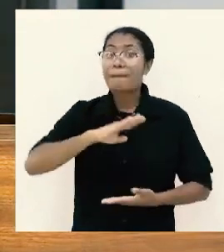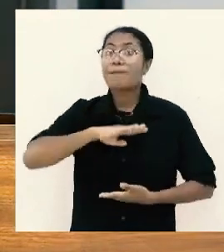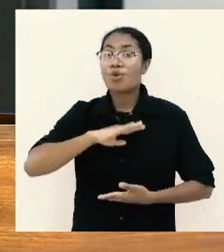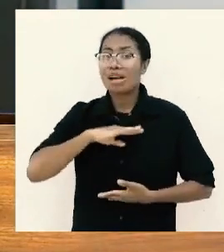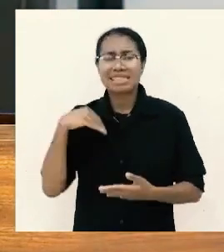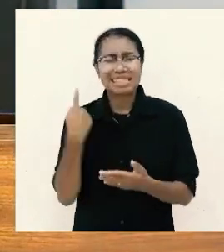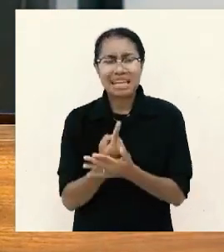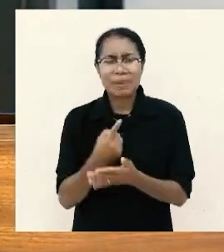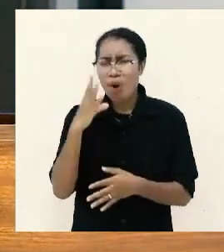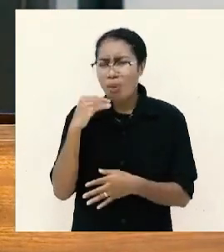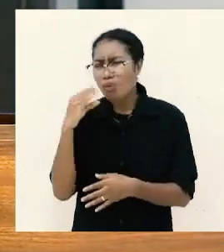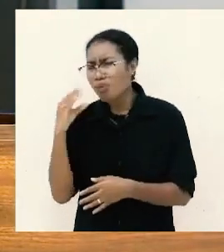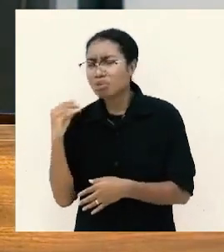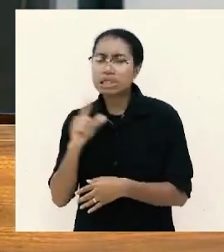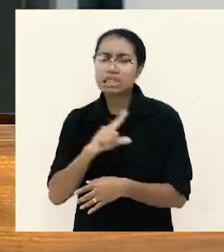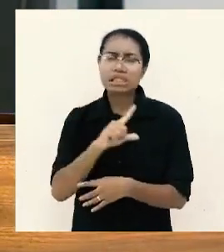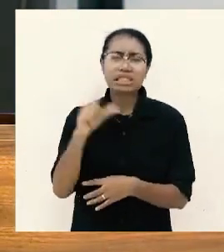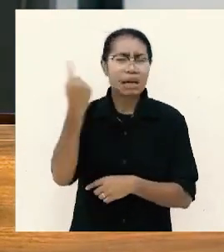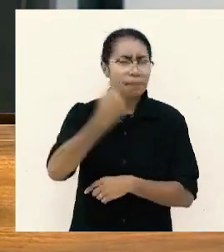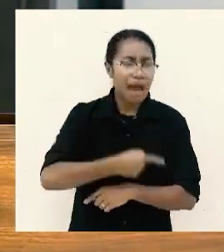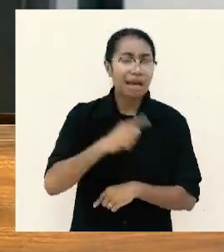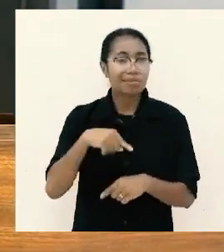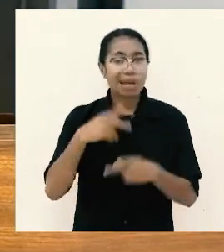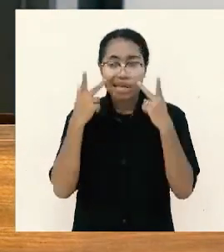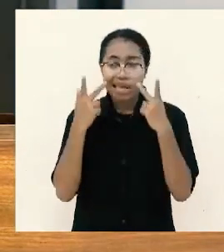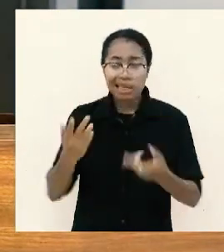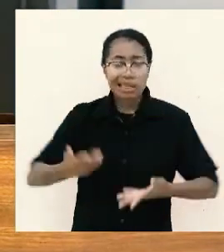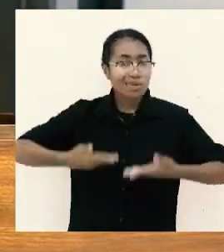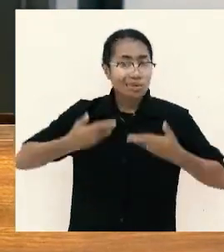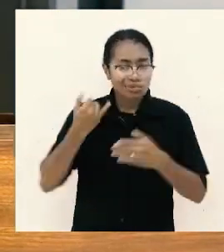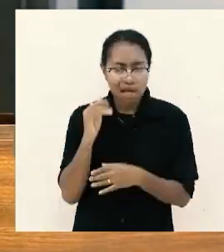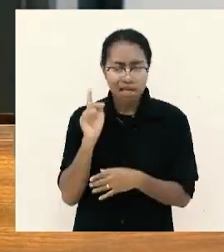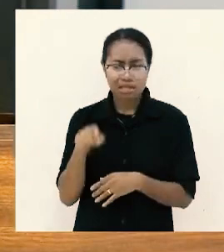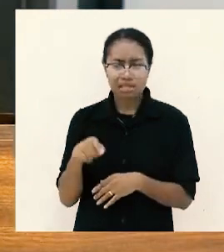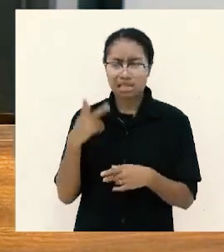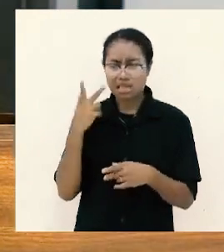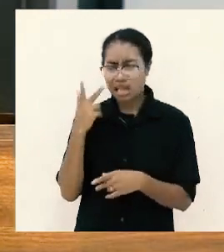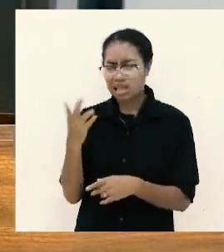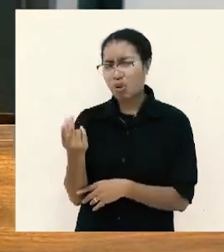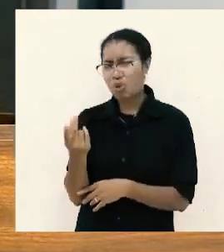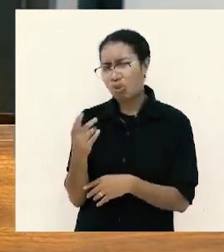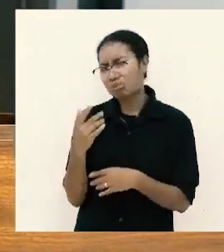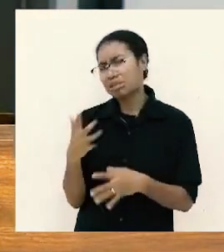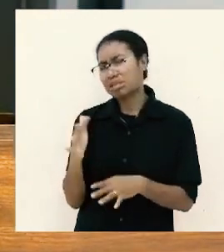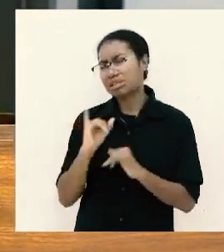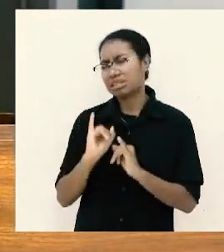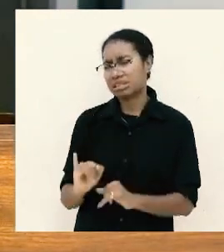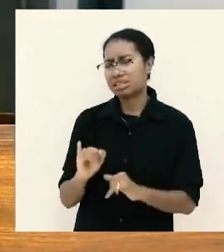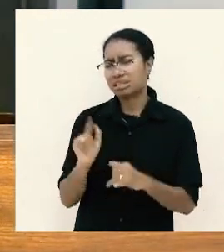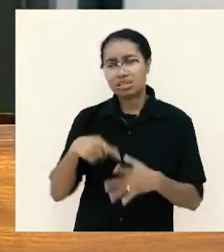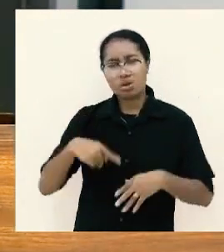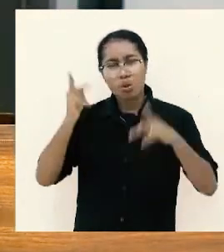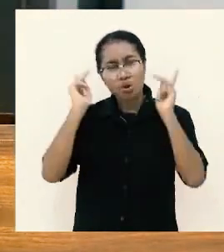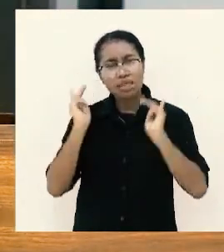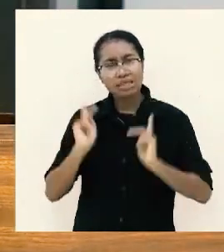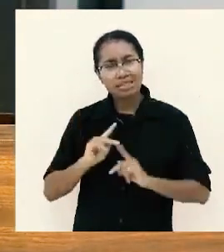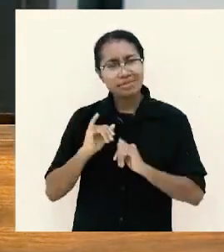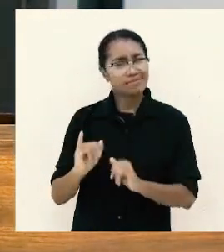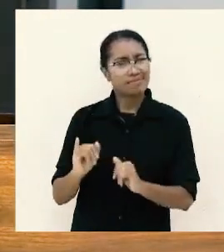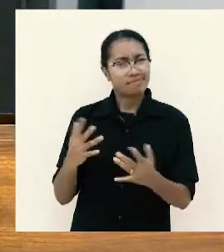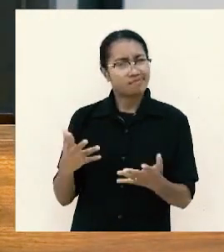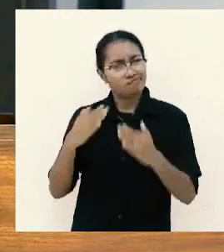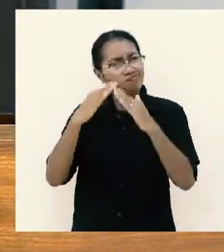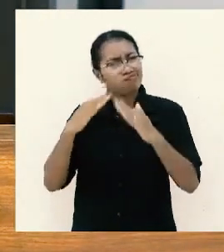yang datang melihat hidupnya melihat ekonominya melihat keadaannya melihat